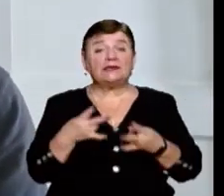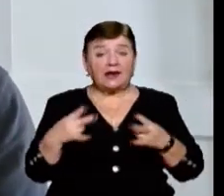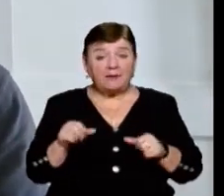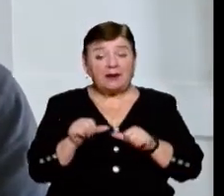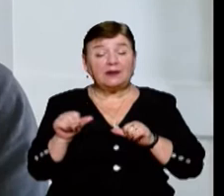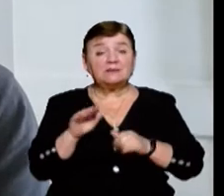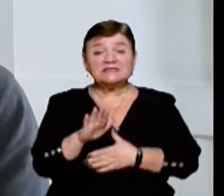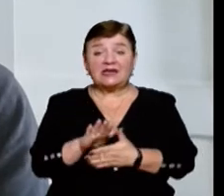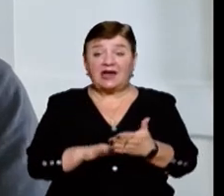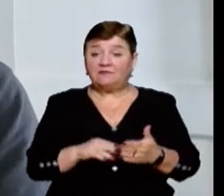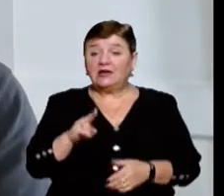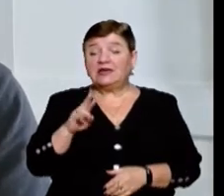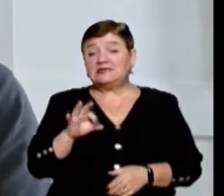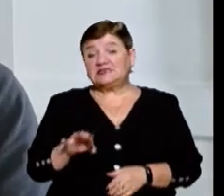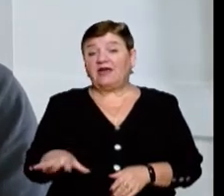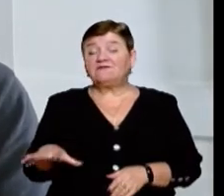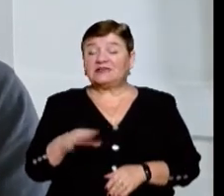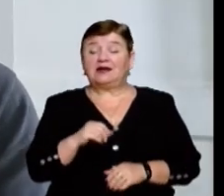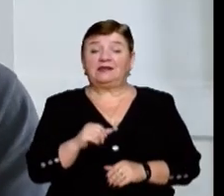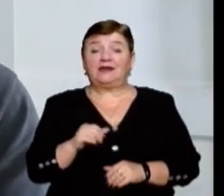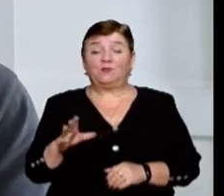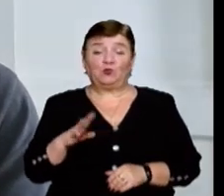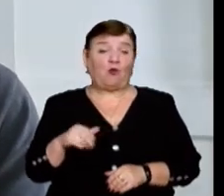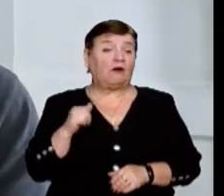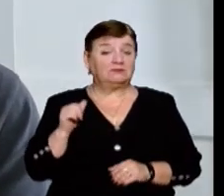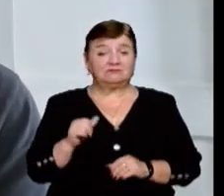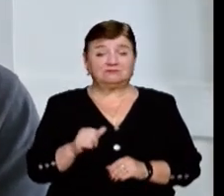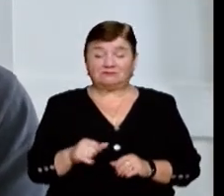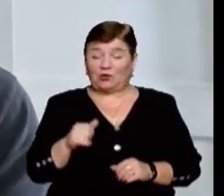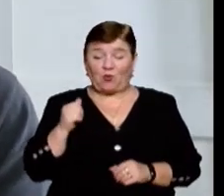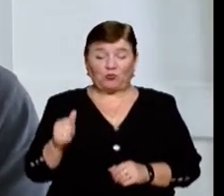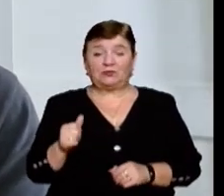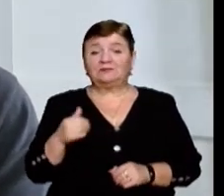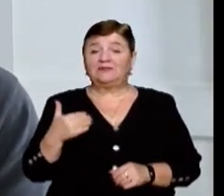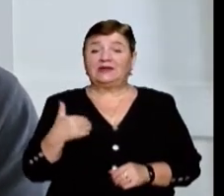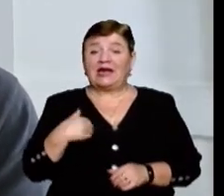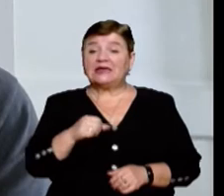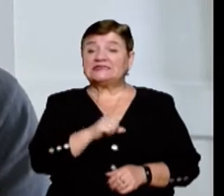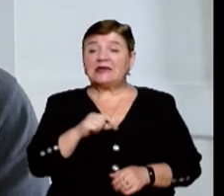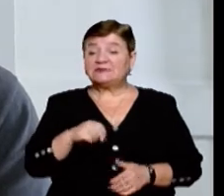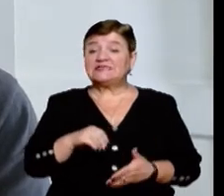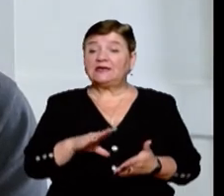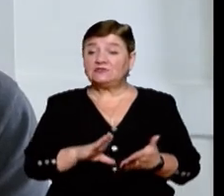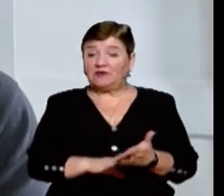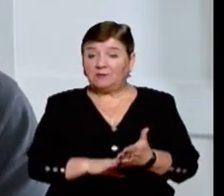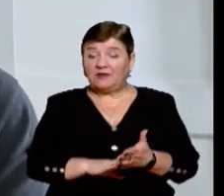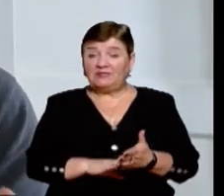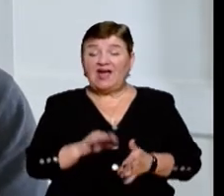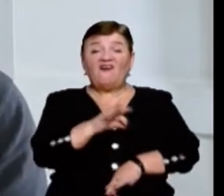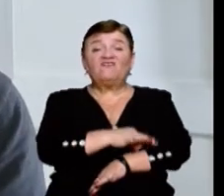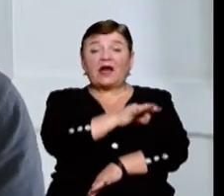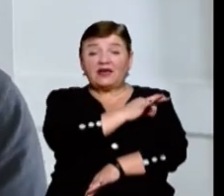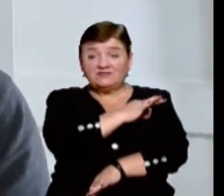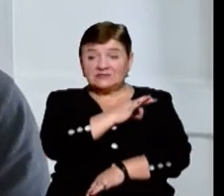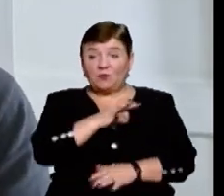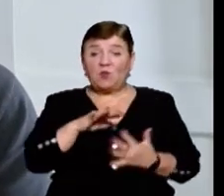заяви, то це взагалі було дуже круто. Оскільки я сам зареєстрований в Рахівському районі,